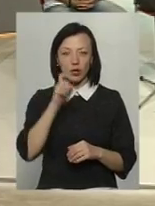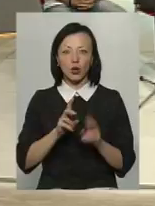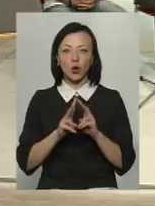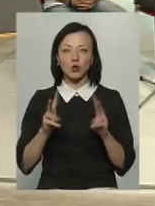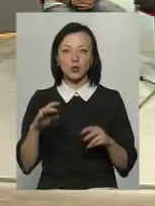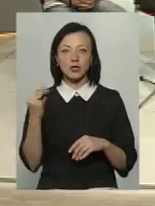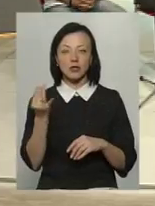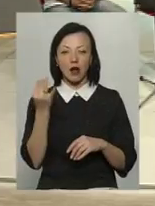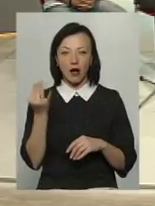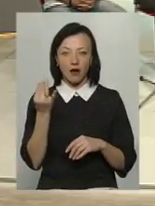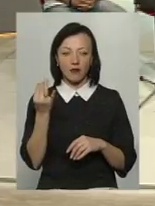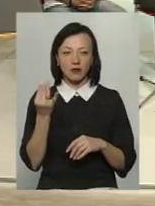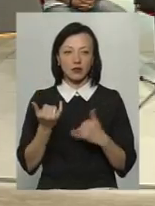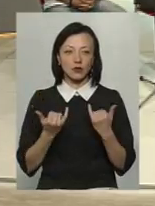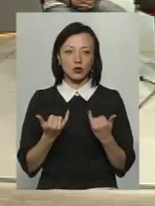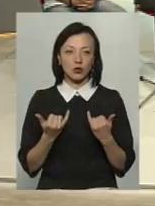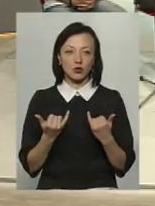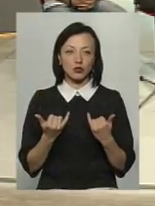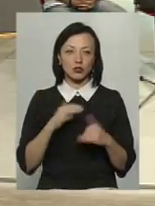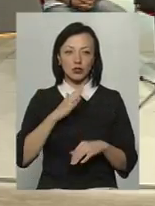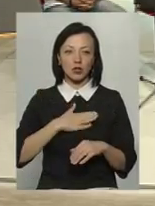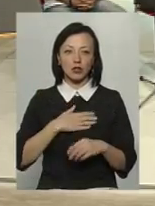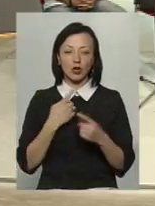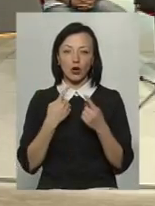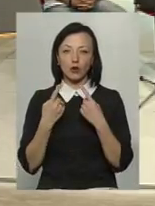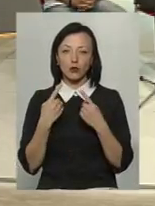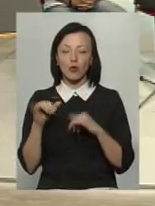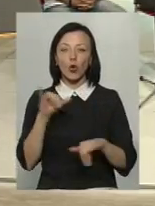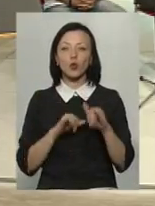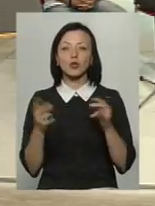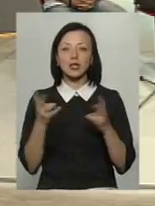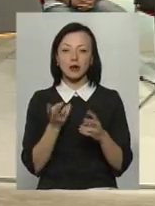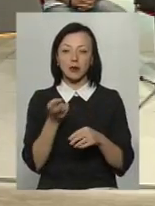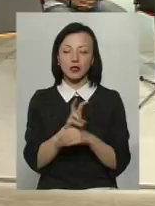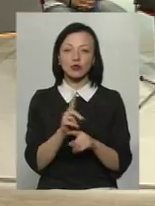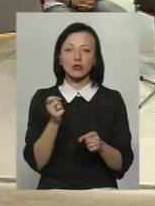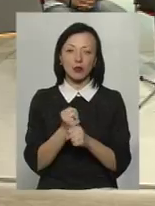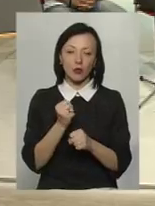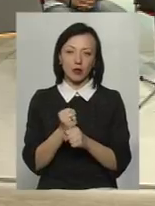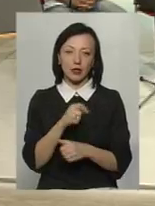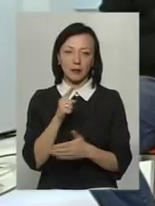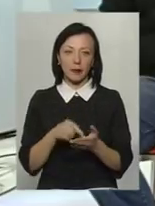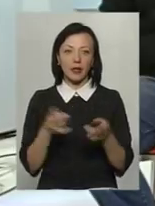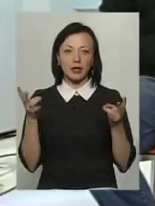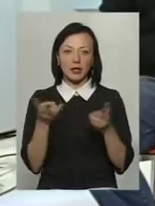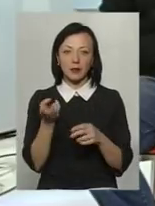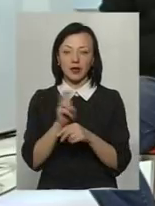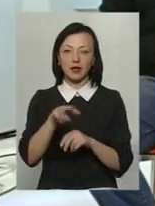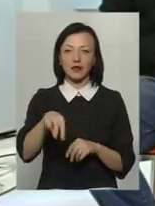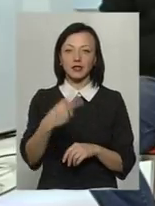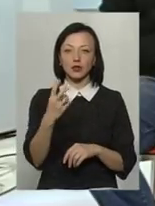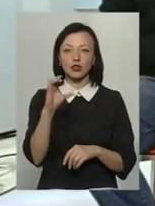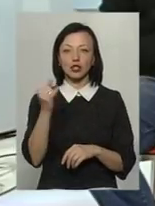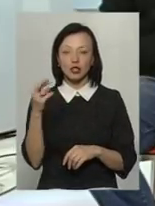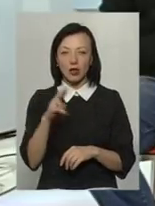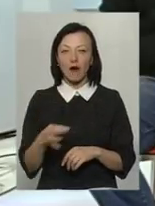кого зацікавила сьогоднішня наша розмова у студії, куди треба йти, що треба робити? Треба йти 22 січня в